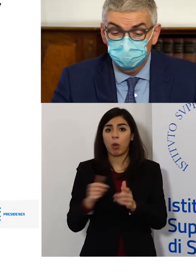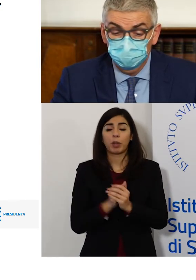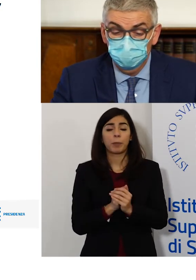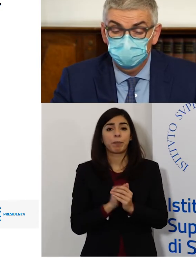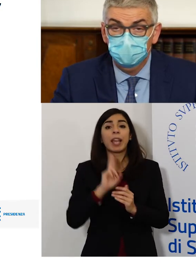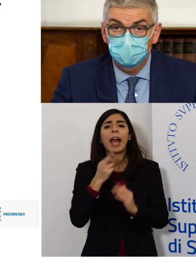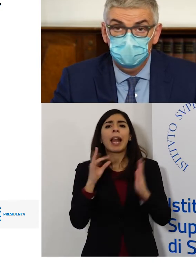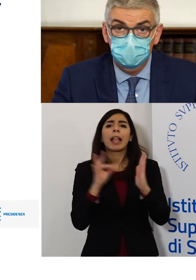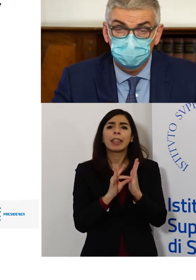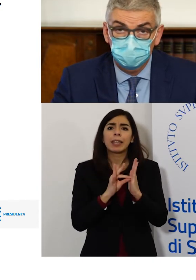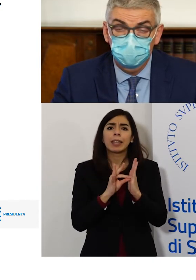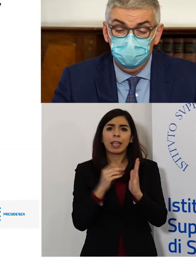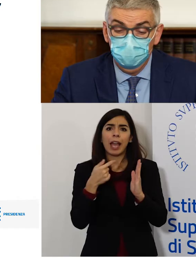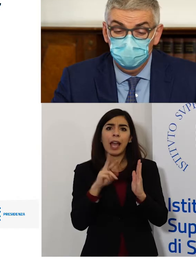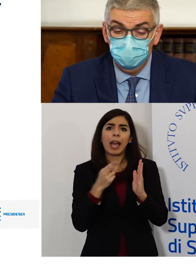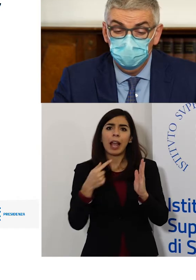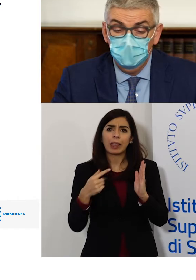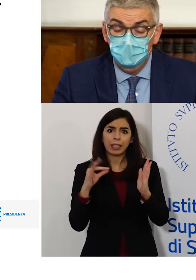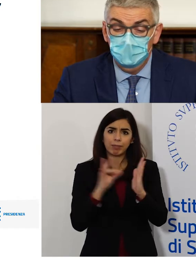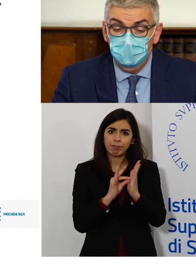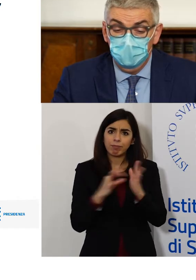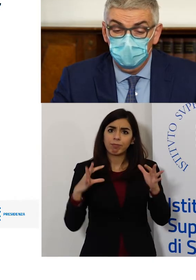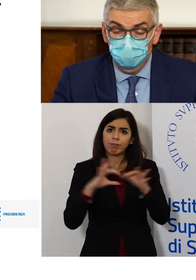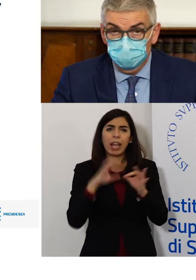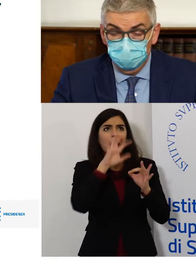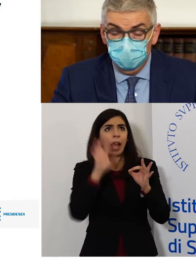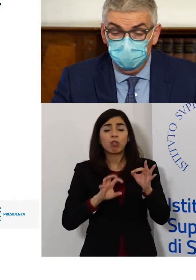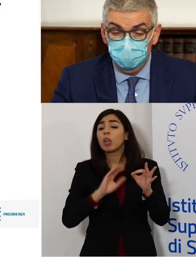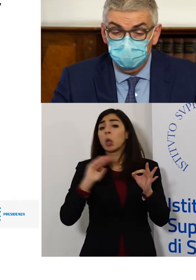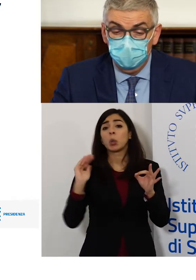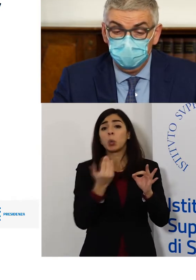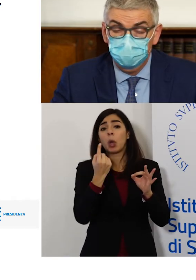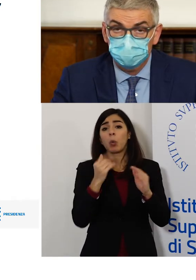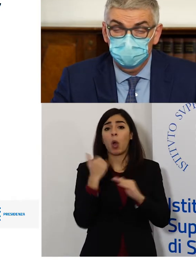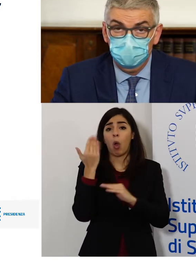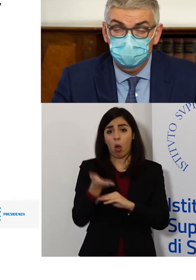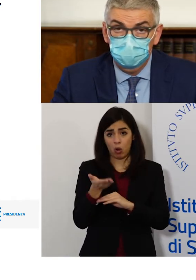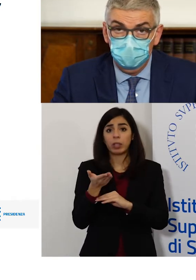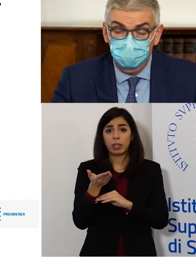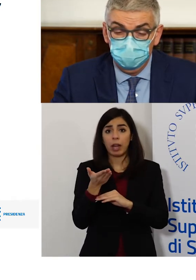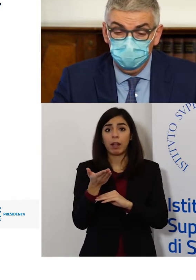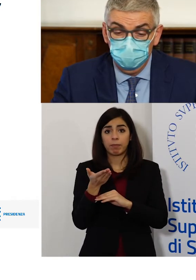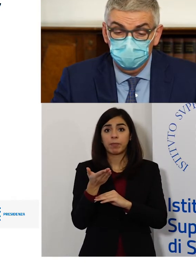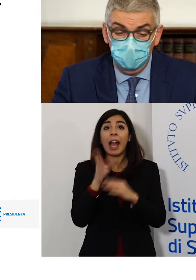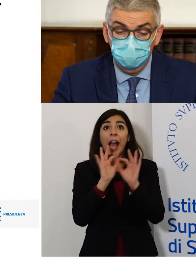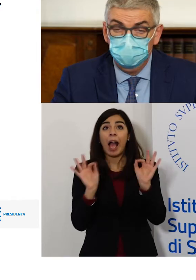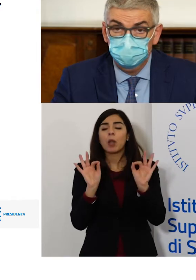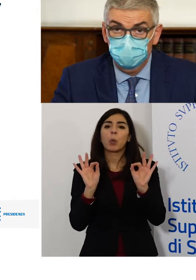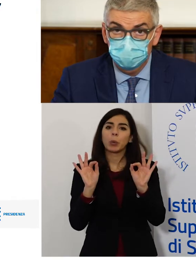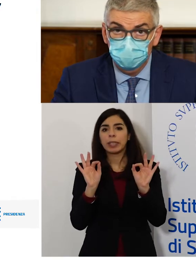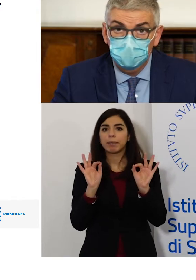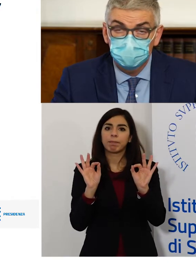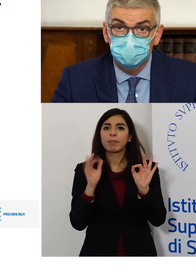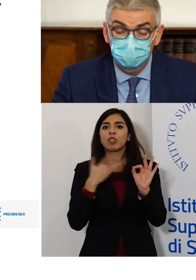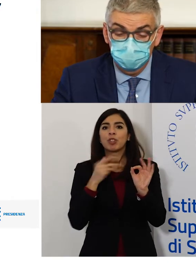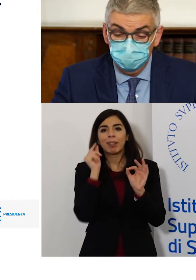regioni sono fondamentalmente sopra il valore di 1, con delle variabilità che possono anche diventare particolarmente ampie,